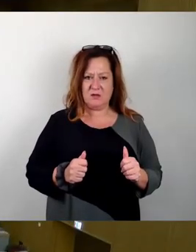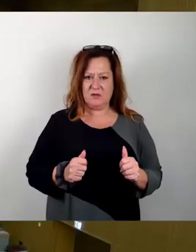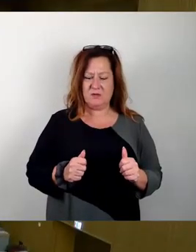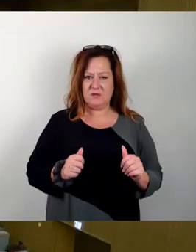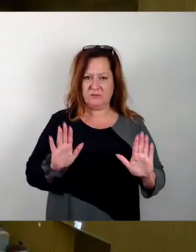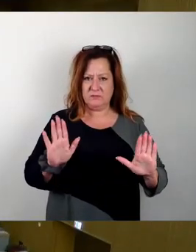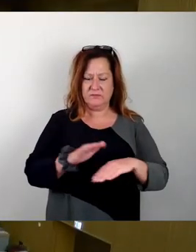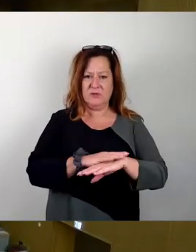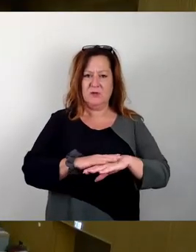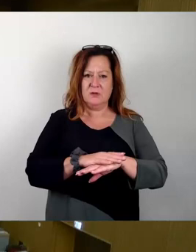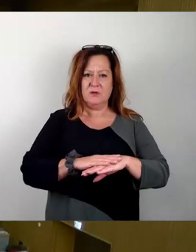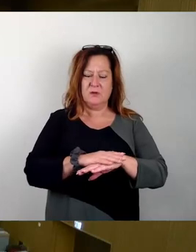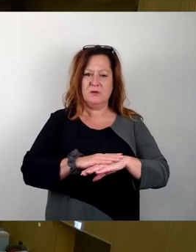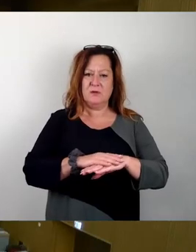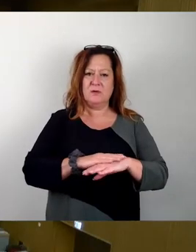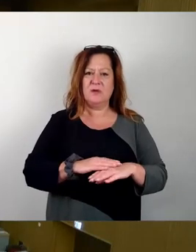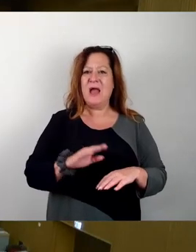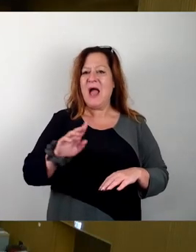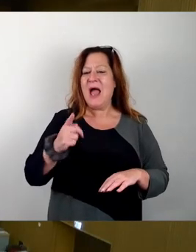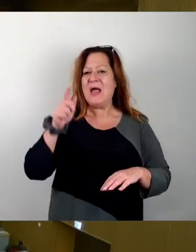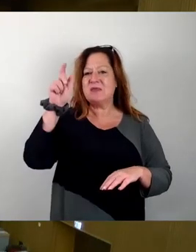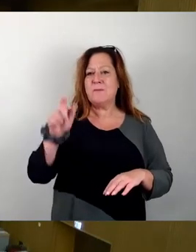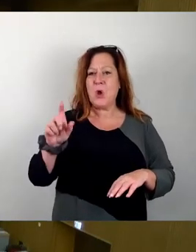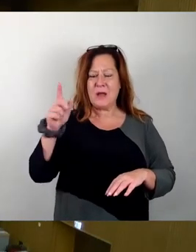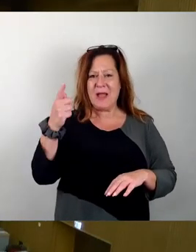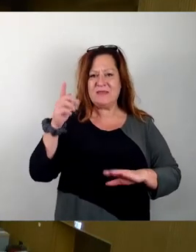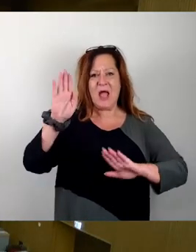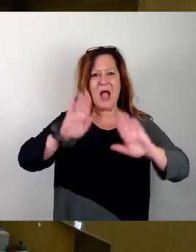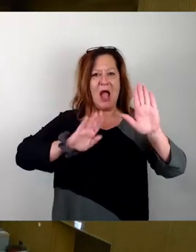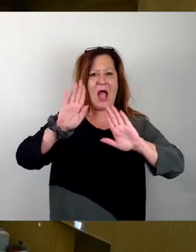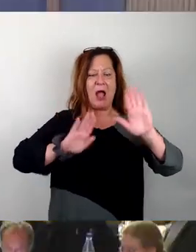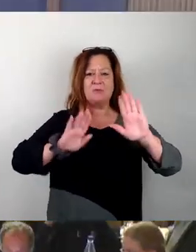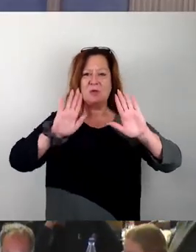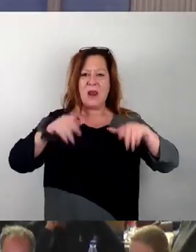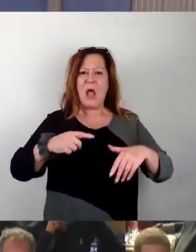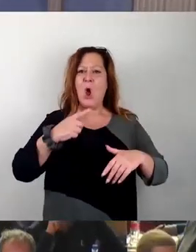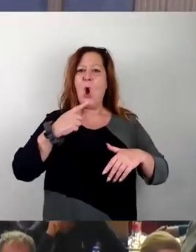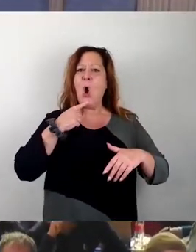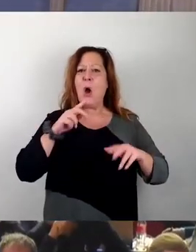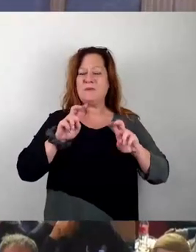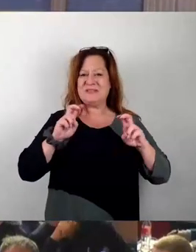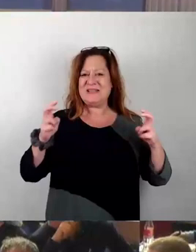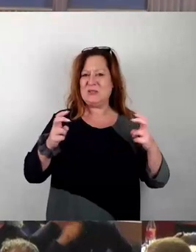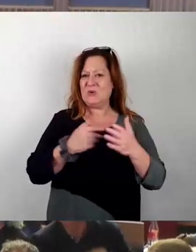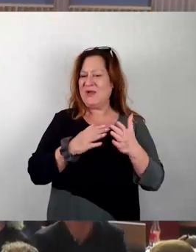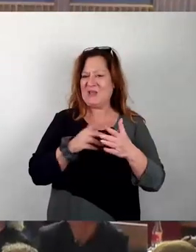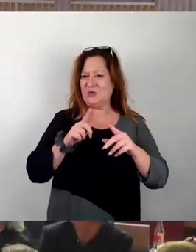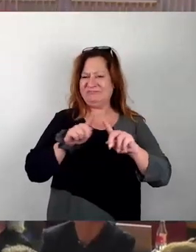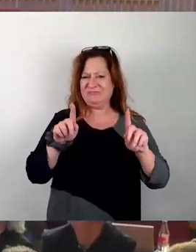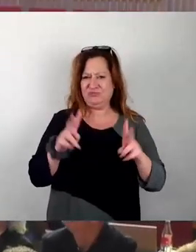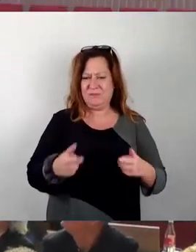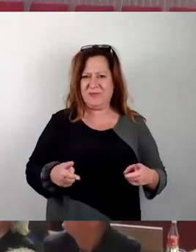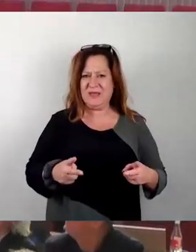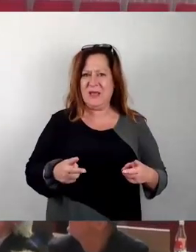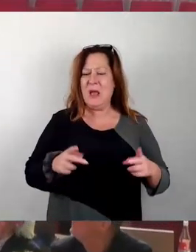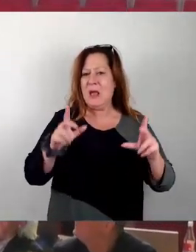Ich halte, Herr erster Bürgermeister, die Absicht, dann abstimmen zu lassen, ob die Sitzung fortgesetzt wird, gar nicht für rechtmäßig. Erstens kann man es einem Bürger nicht